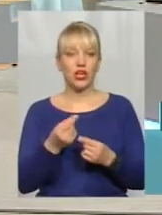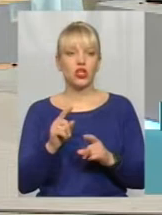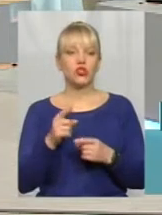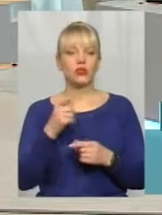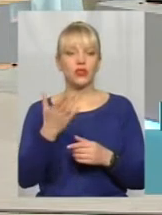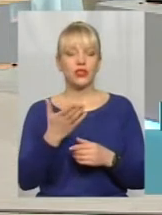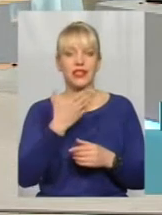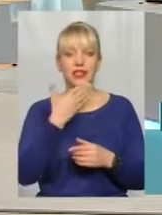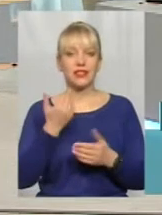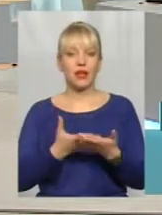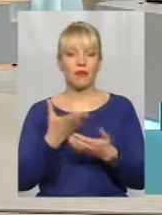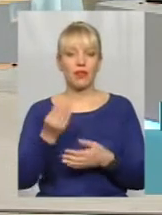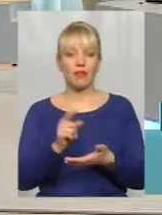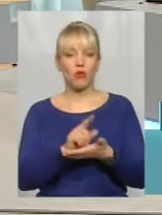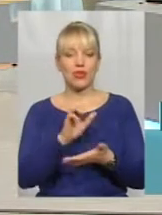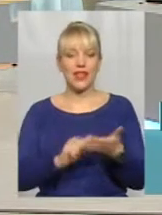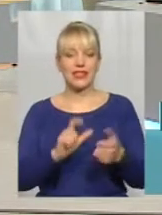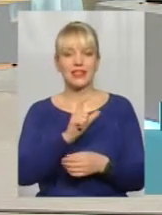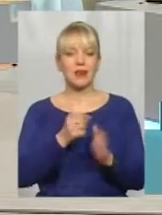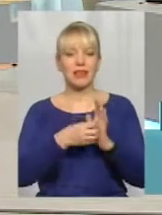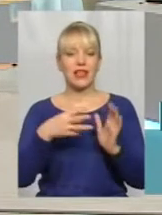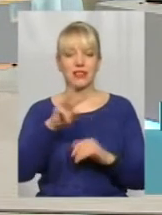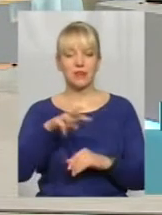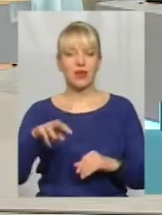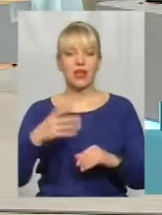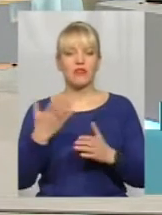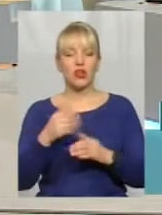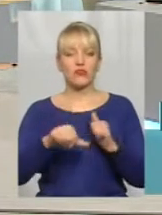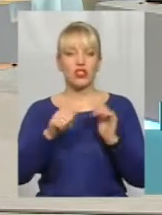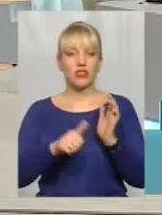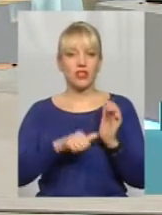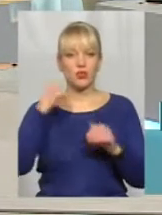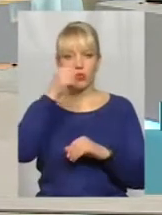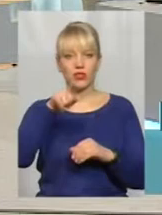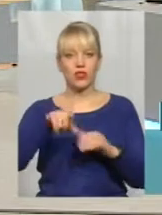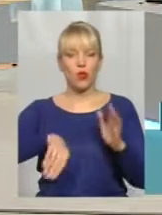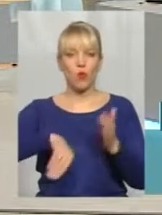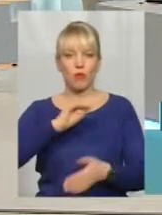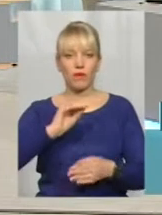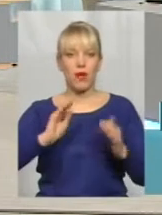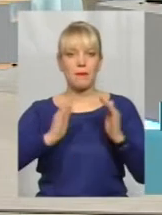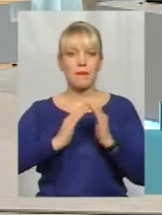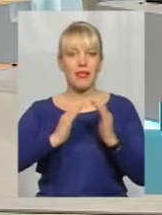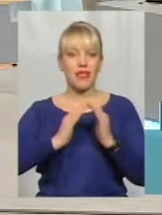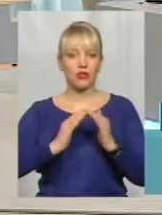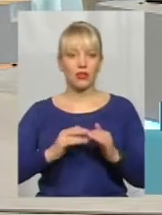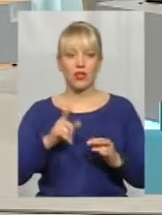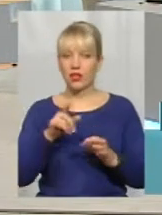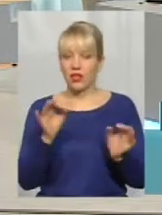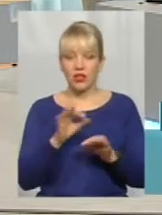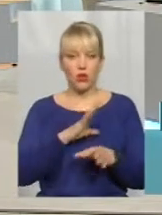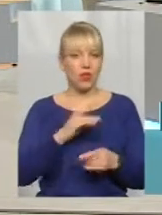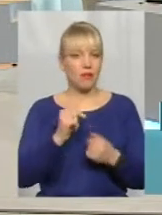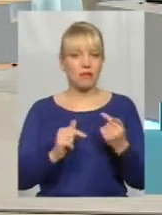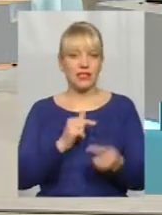заплатив податки з тих 15 мільйонів, за які в 2016 році купив маєток. Ти ж ніколи в бізнесі не був